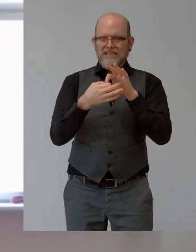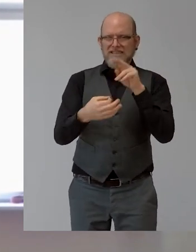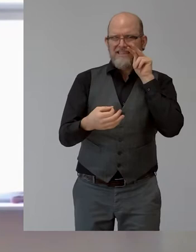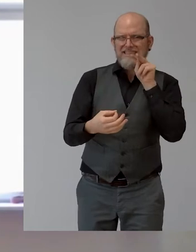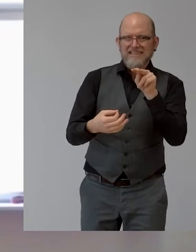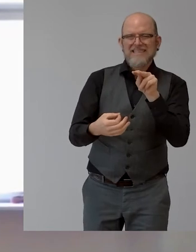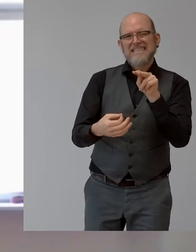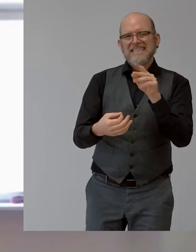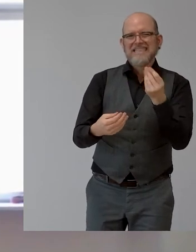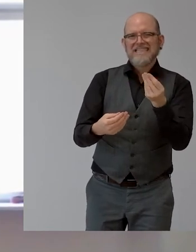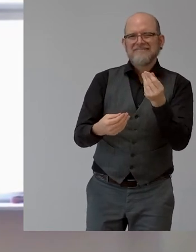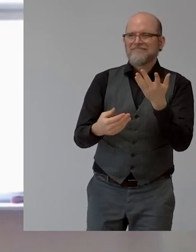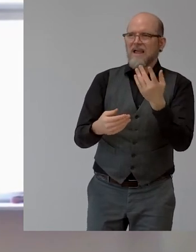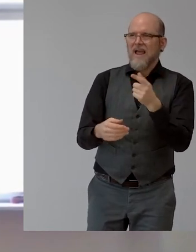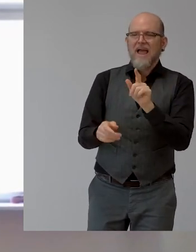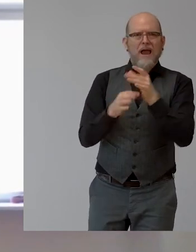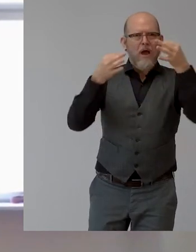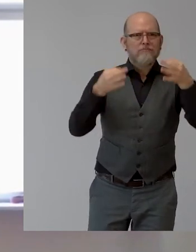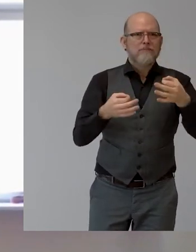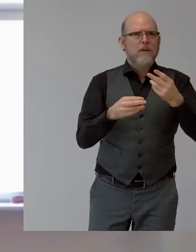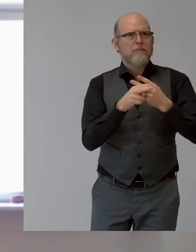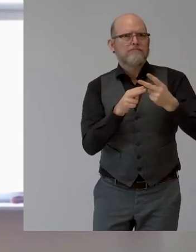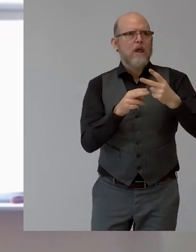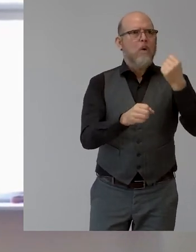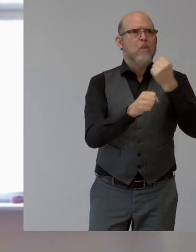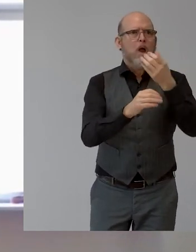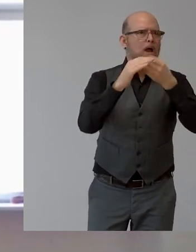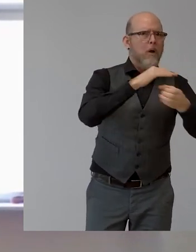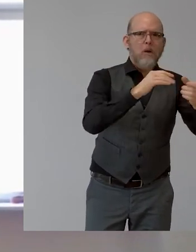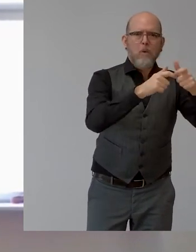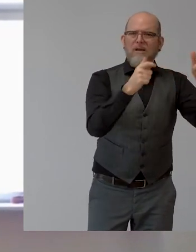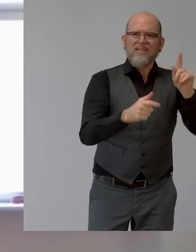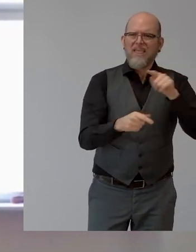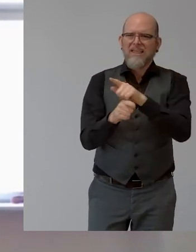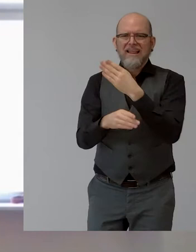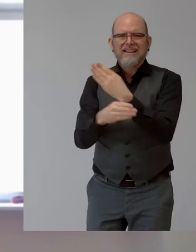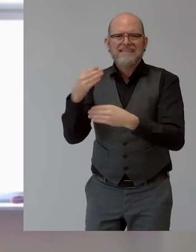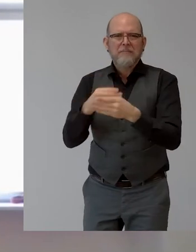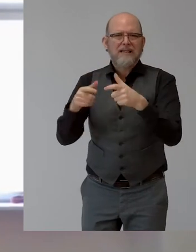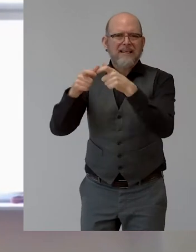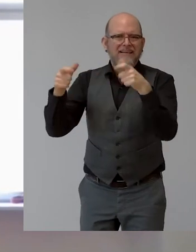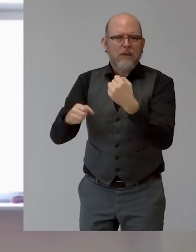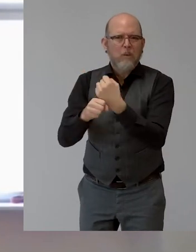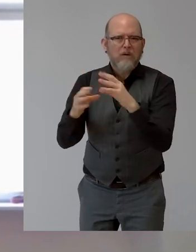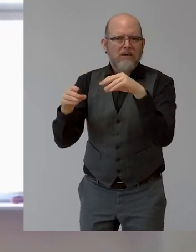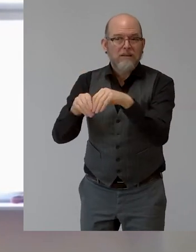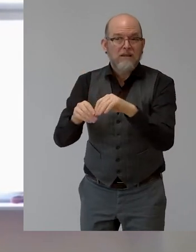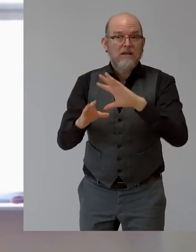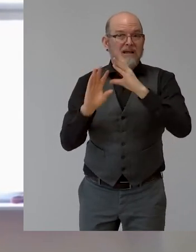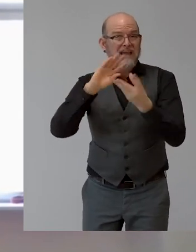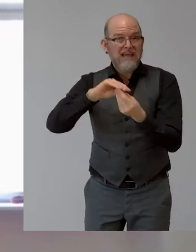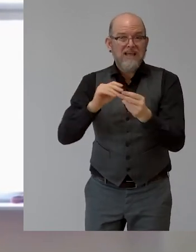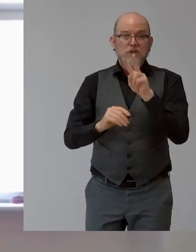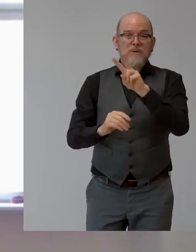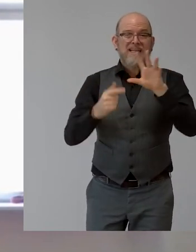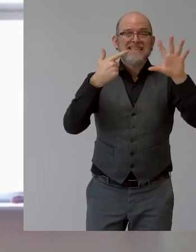virulentes ist in Österreich. Das heißt, wir haben von 27.000 Menschen in Österreich, die als arbeitsunfähig gelten und deshalb in